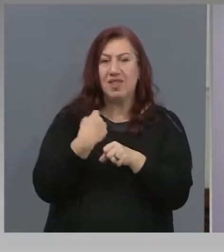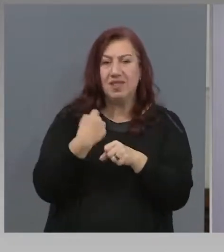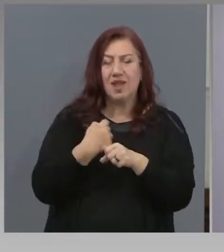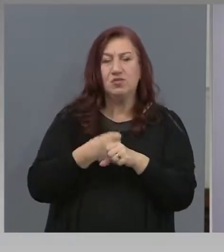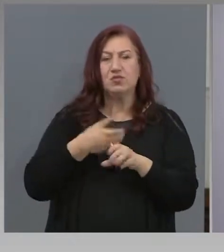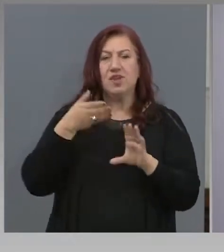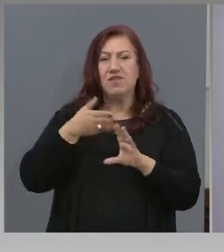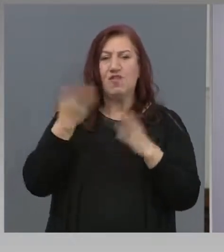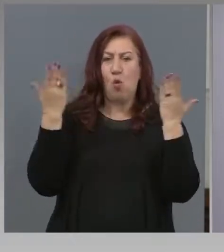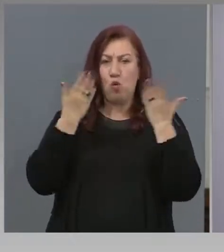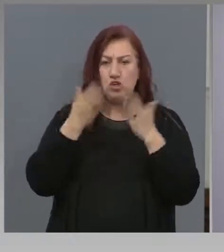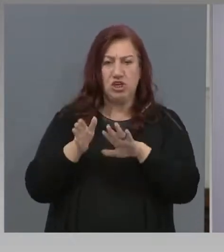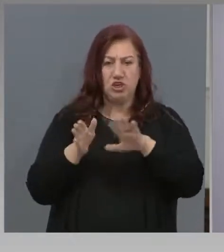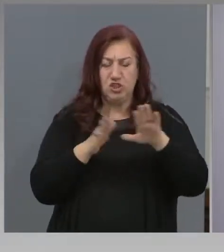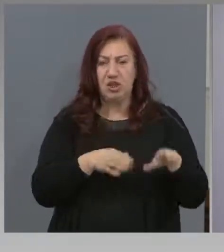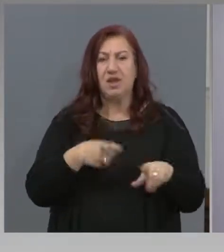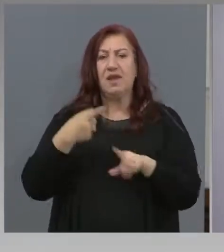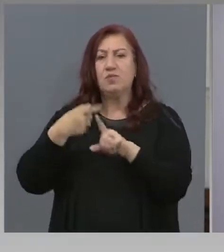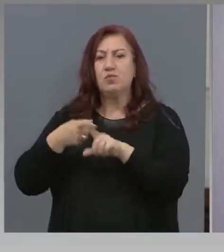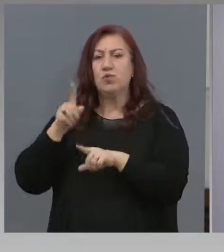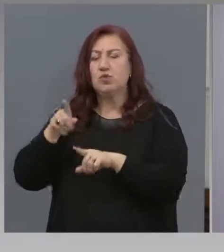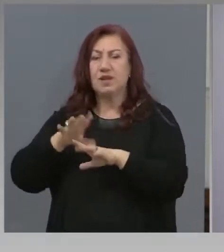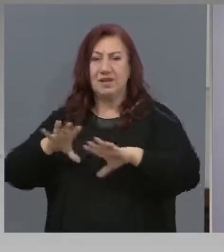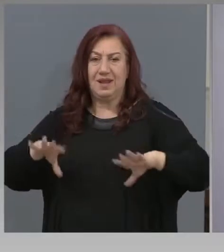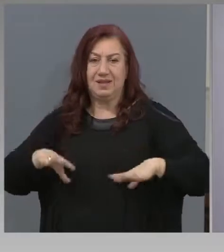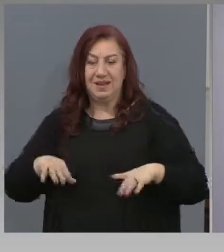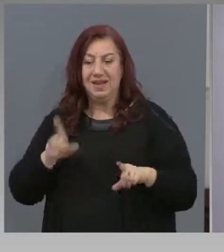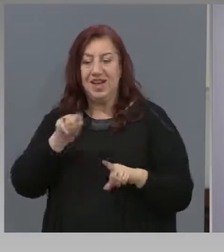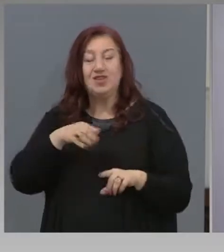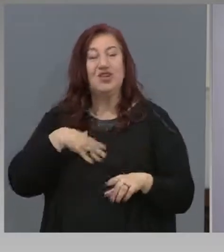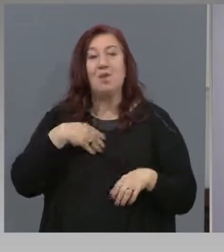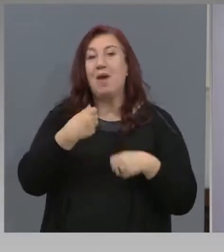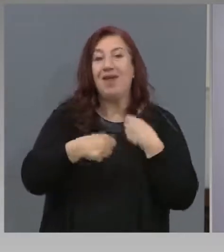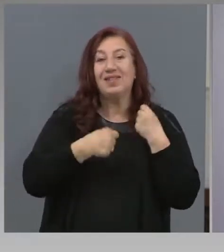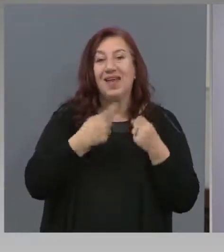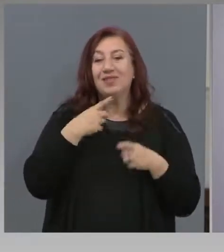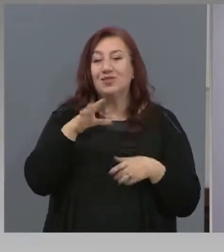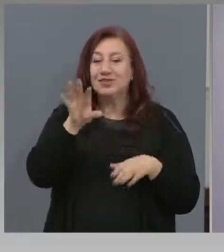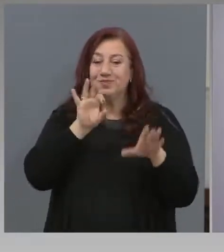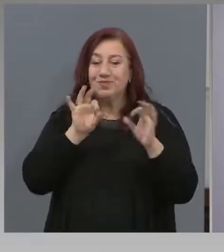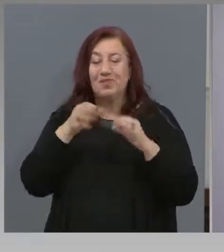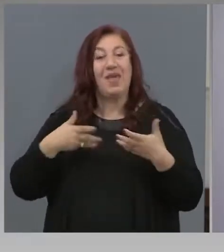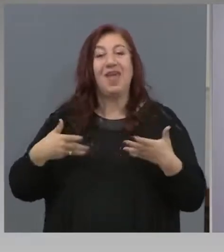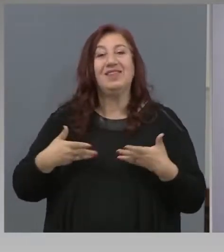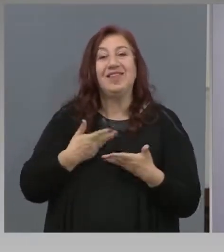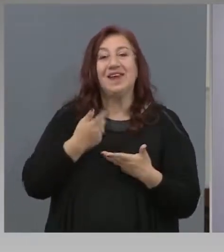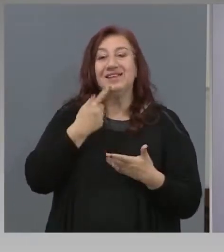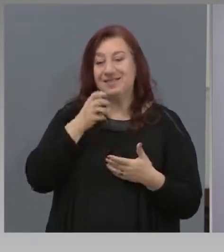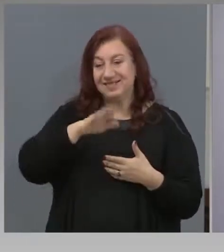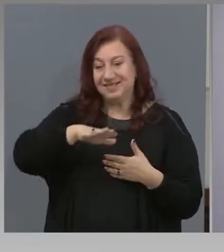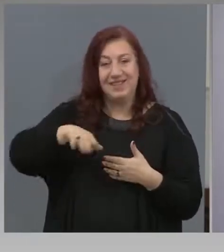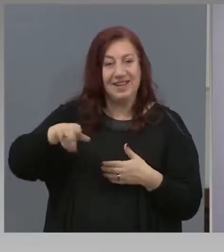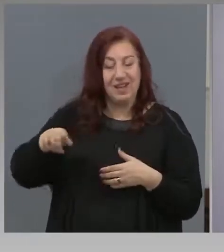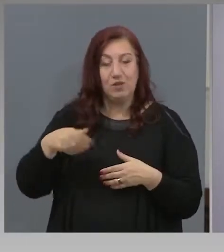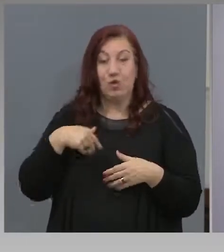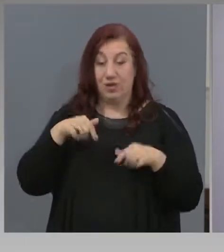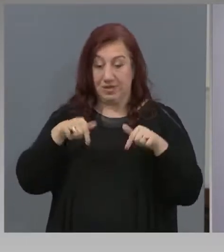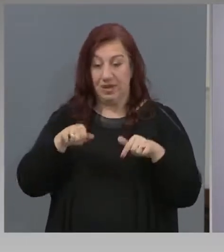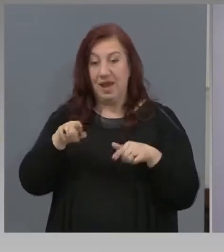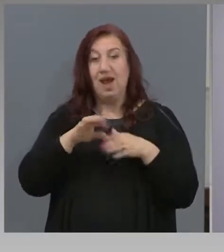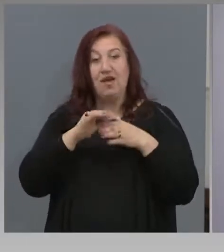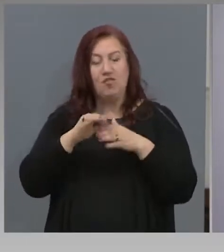число дейности по интереси. Това е което водим като разговори. Имаме